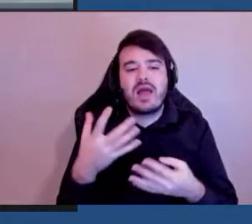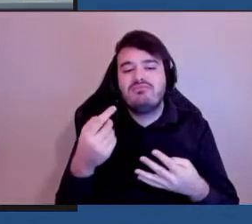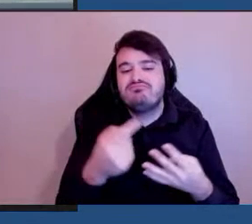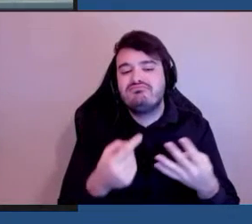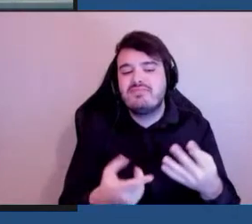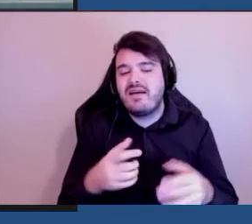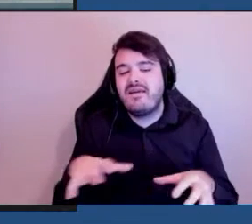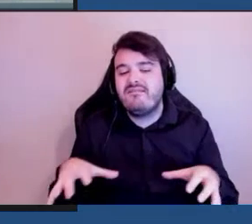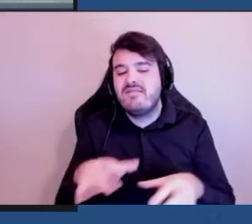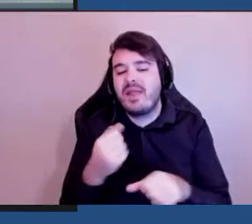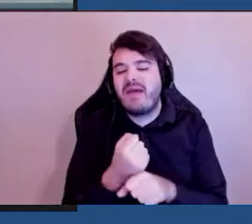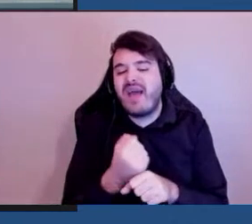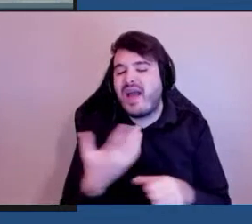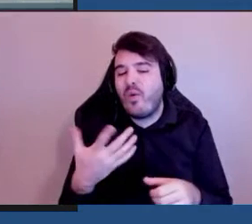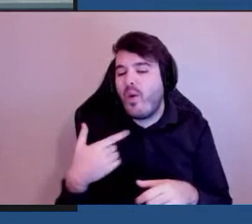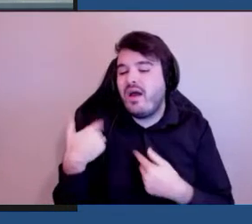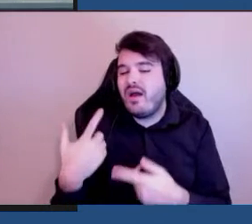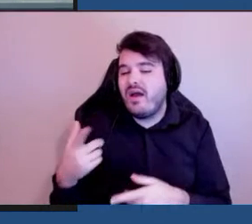travaux du comité.